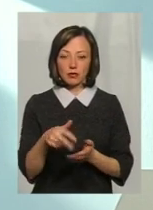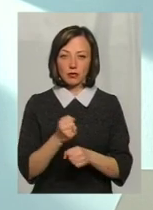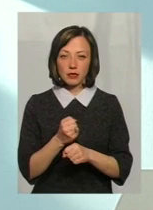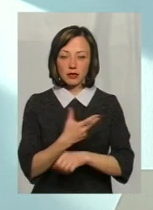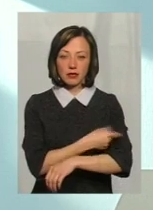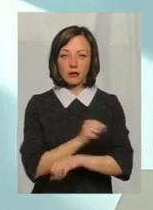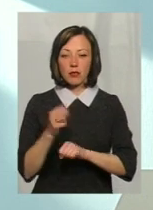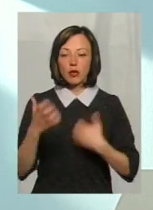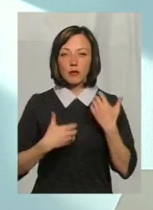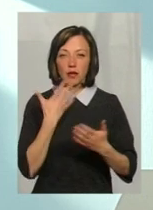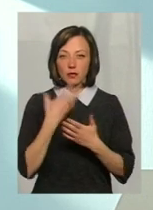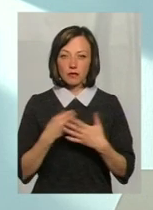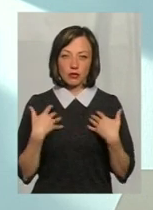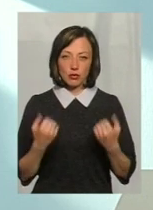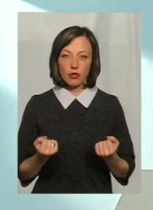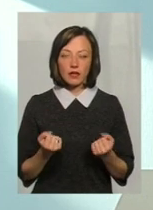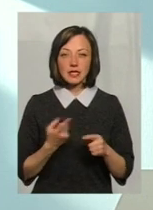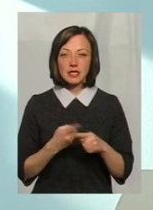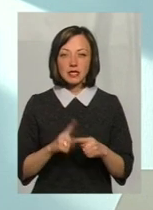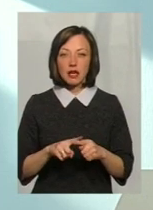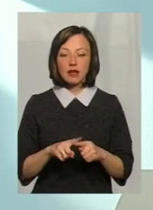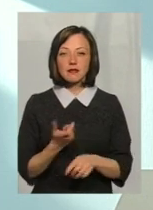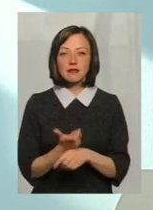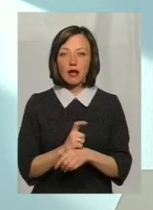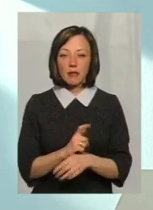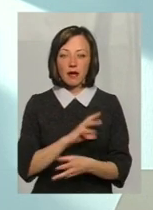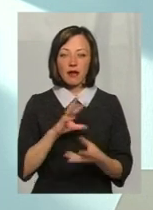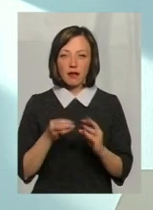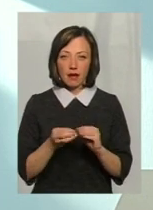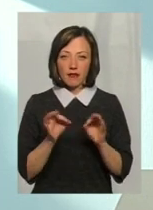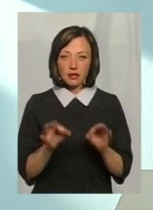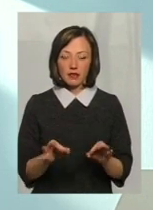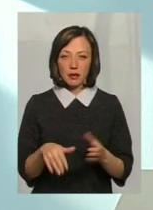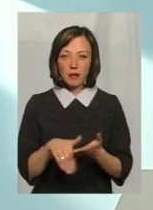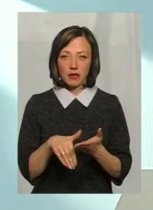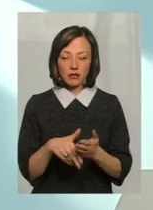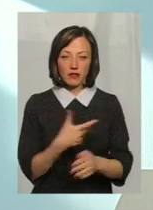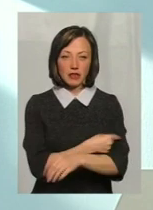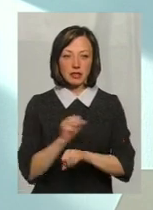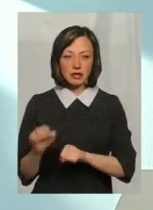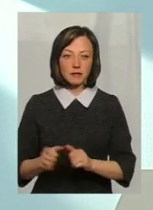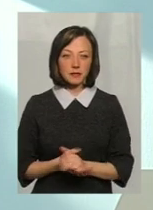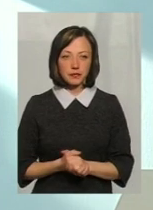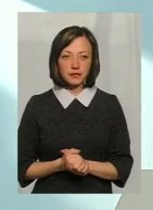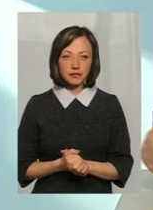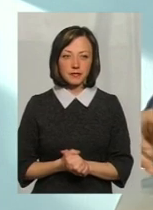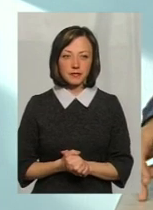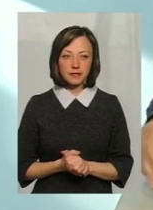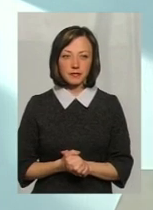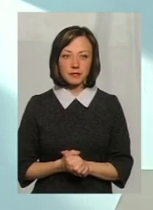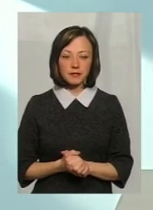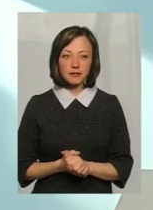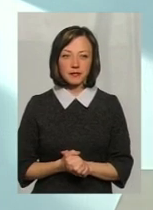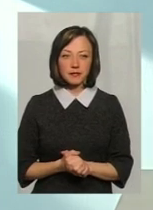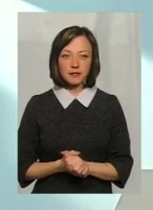просто подбали про своє здоров'я. Тому що це саме ефективний метод вакцинації. Саме велике надбання людством разом з